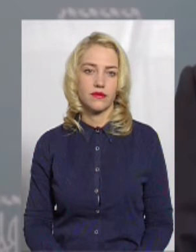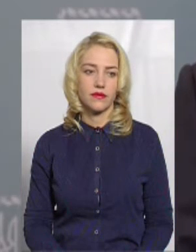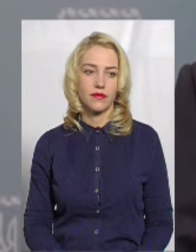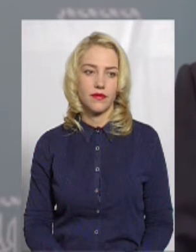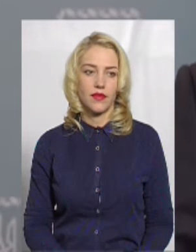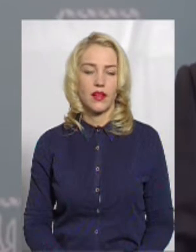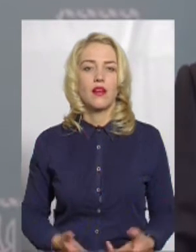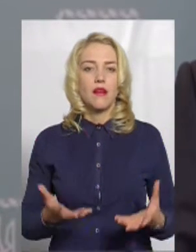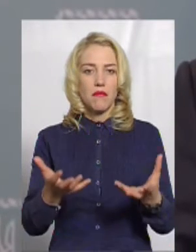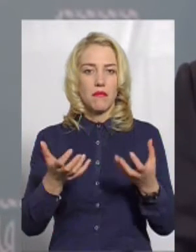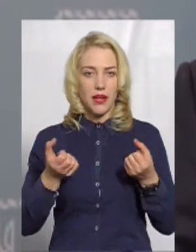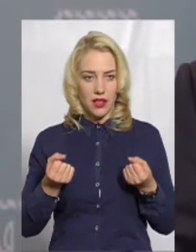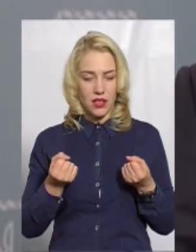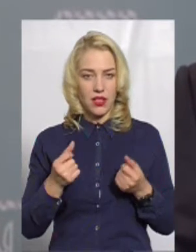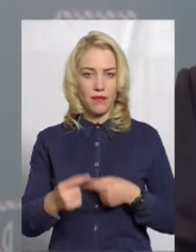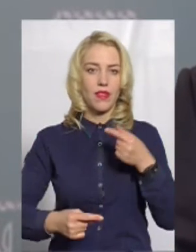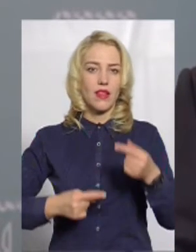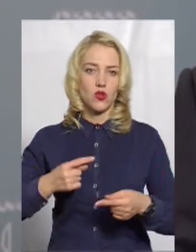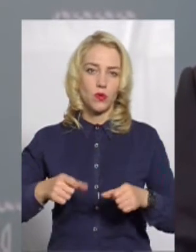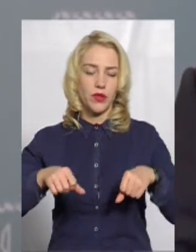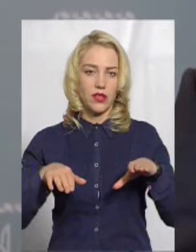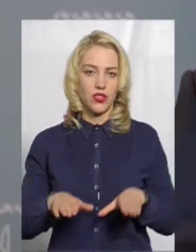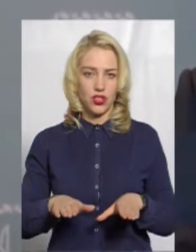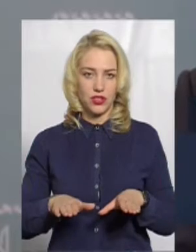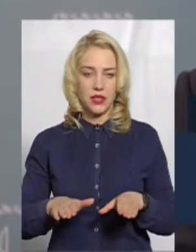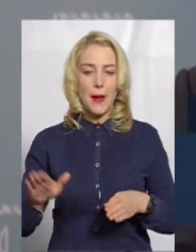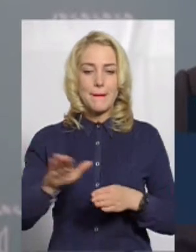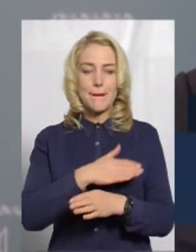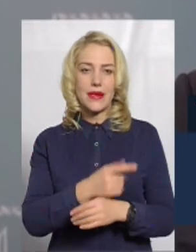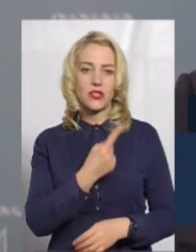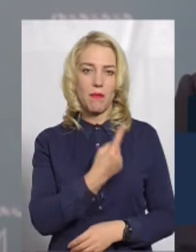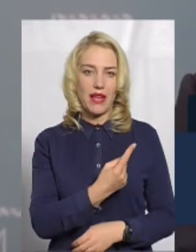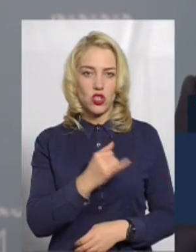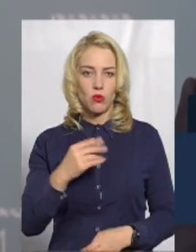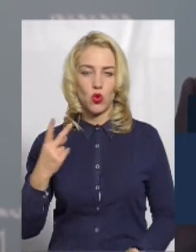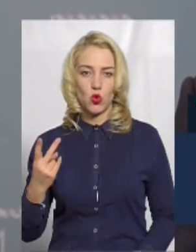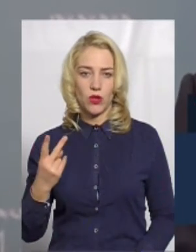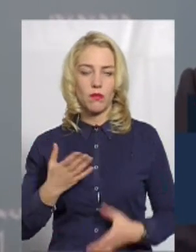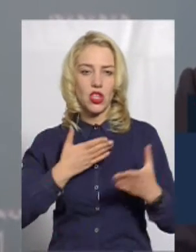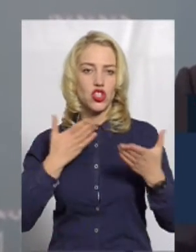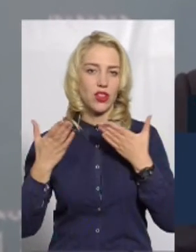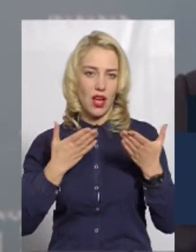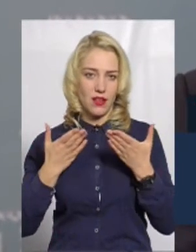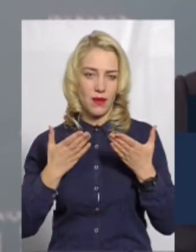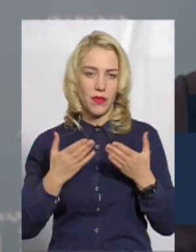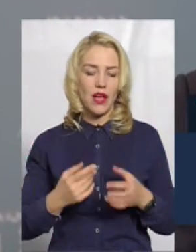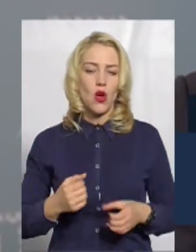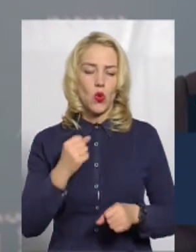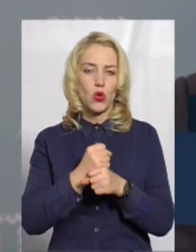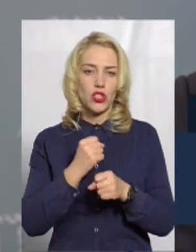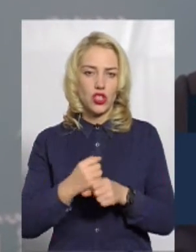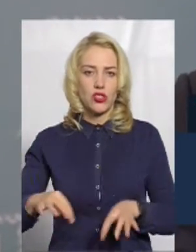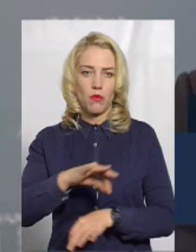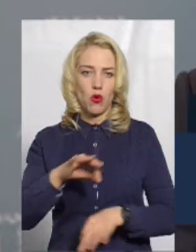Принято наступне рішення. Між першим та другим читанням у діючий проєкт